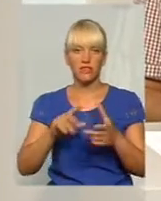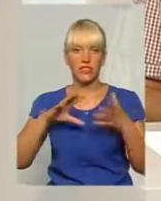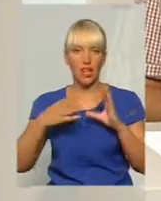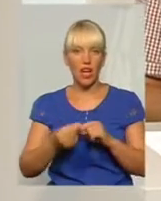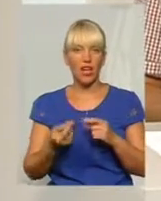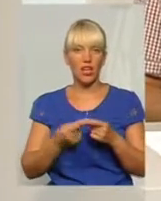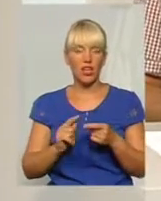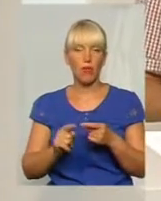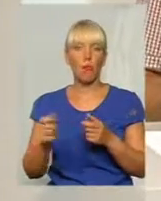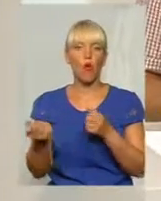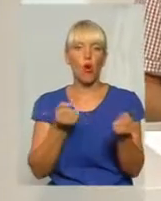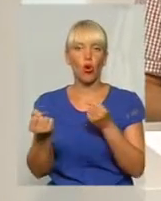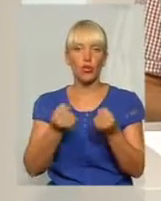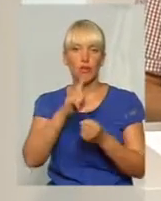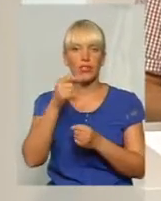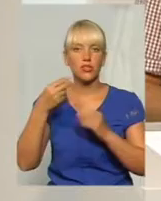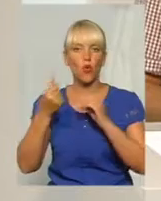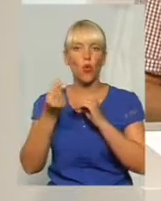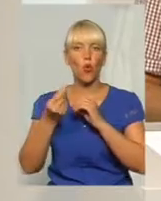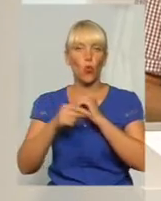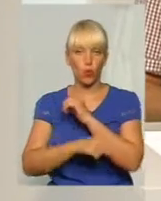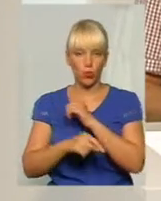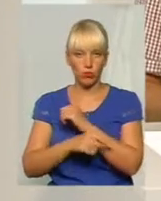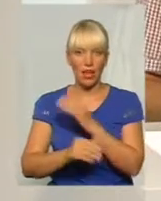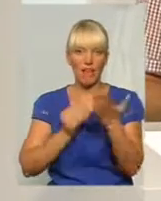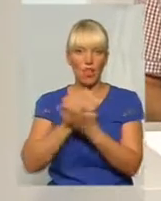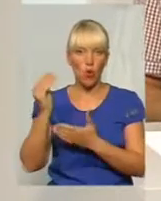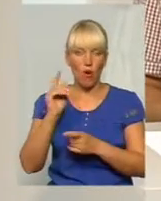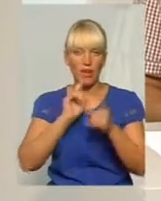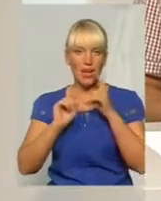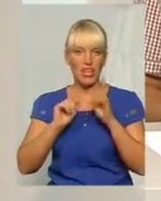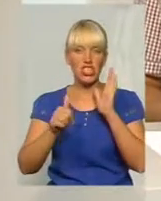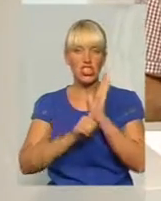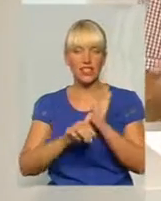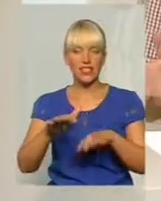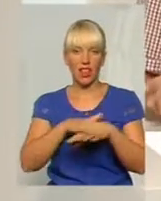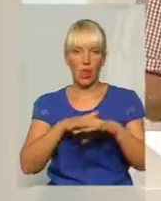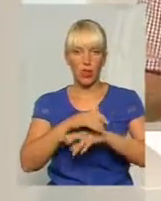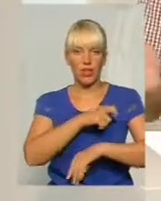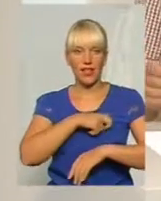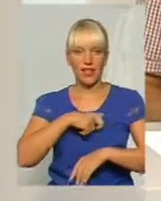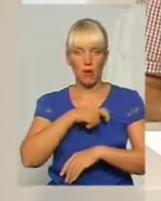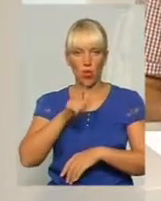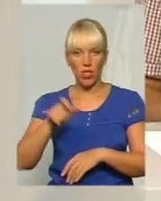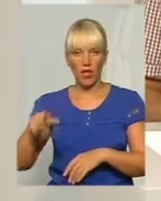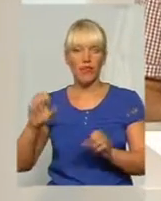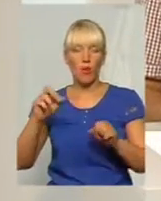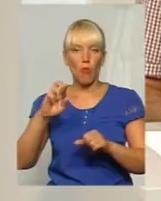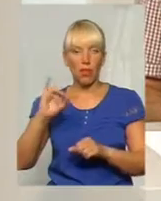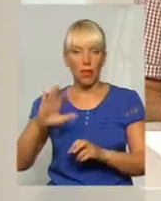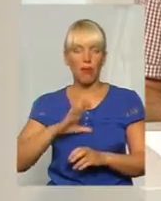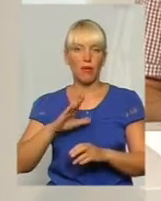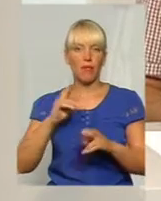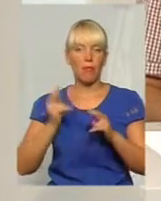корупцією. Чому? В Верховній Раді, по-перше, одразу шість народних депутатів могли позбавити